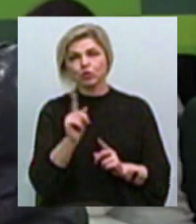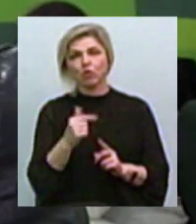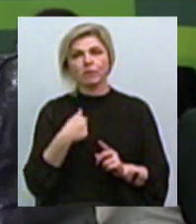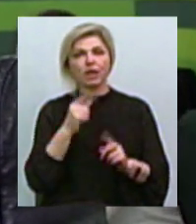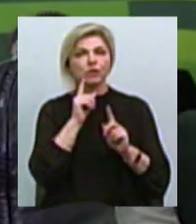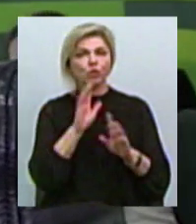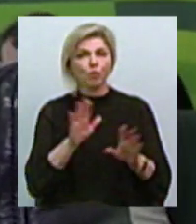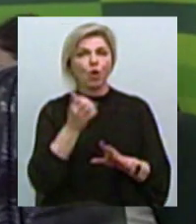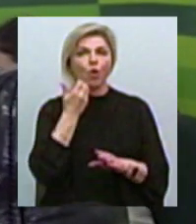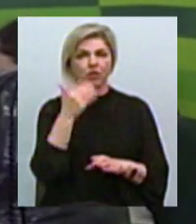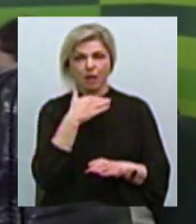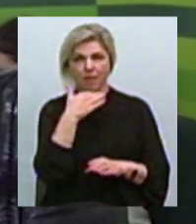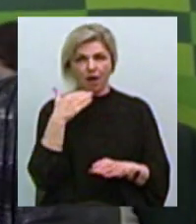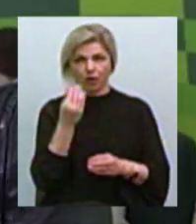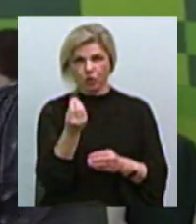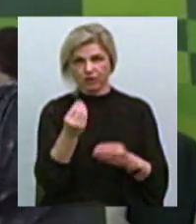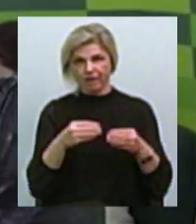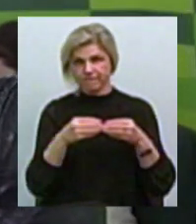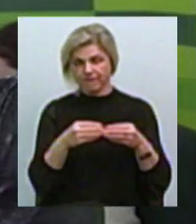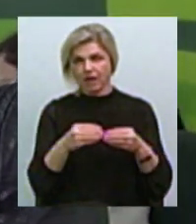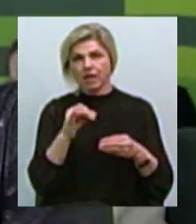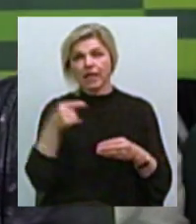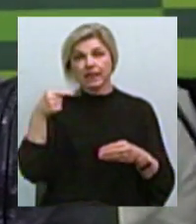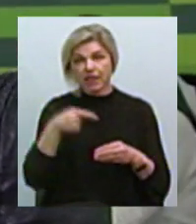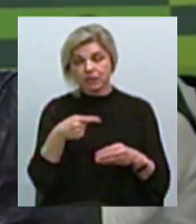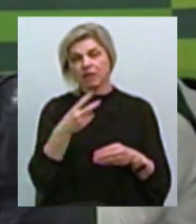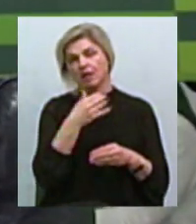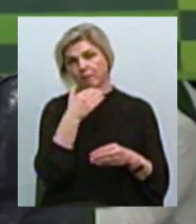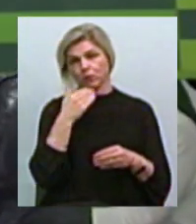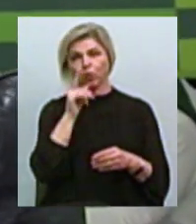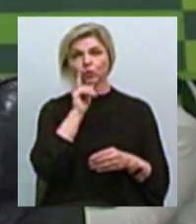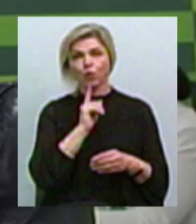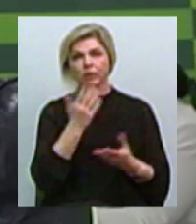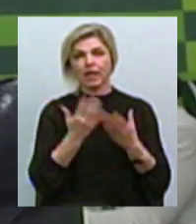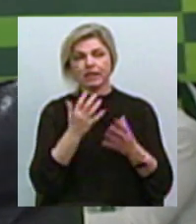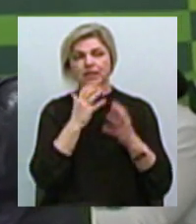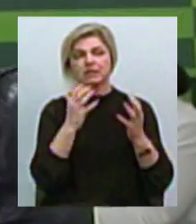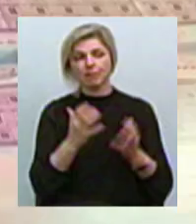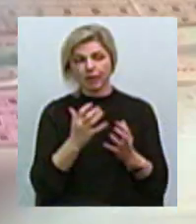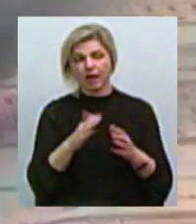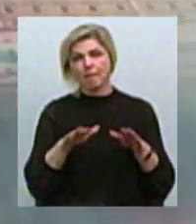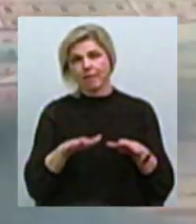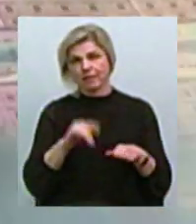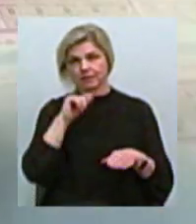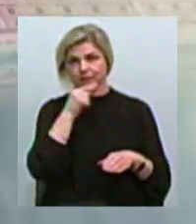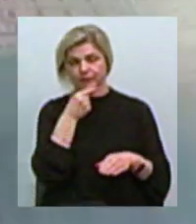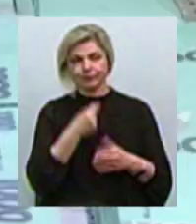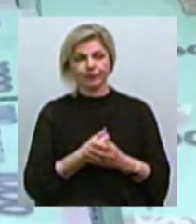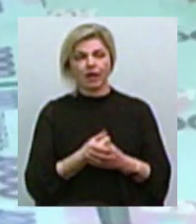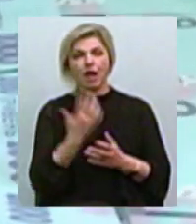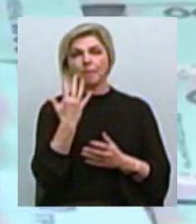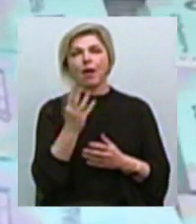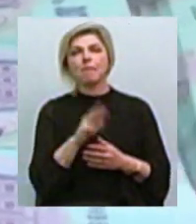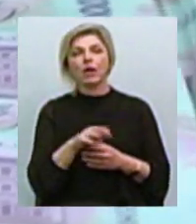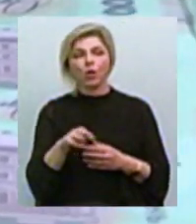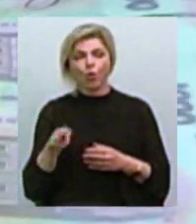зручно, коли багато їх А коли тисяча – набагато зручніше, якщо зберігати і все решта менше місця займає П'ять мільйонів нових купюр